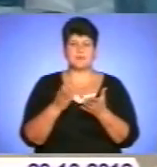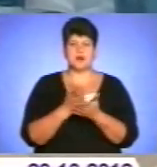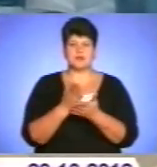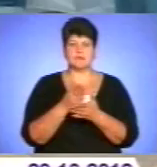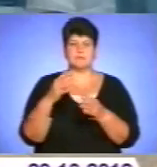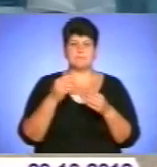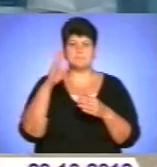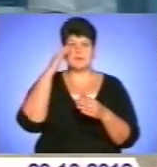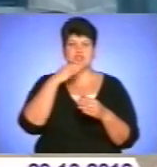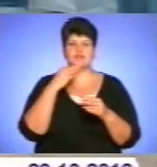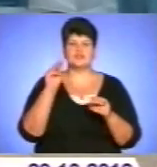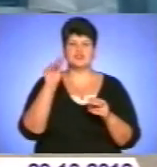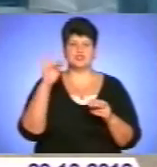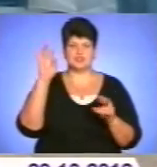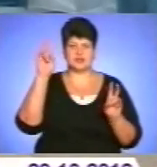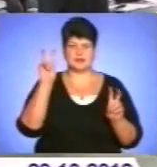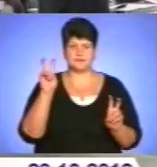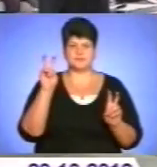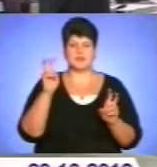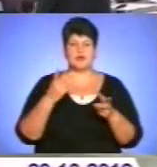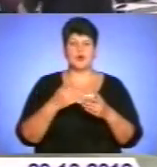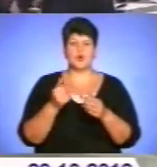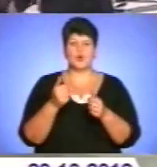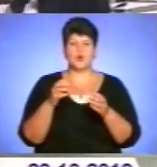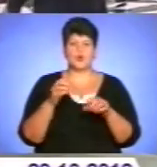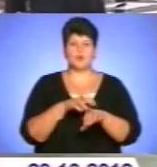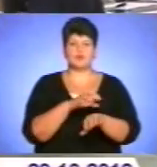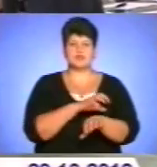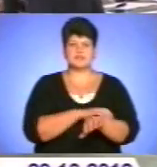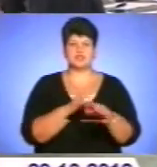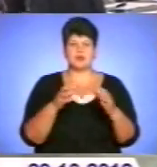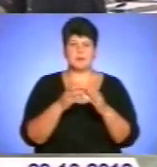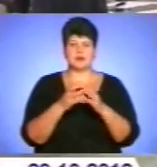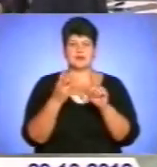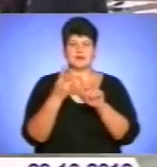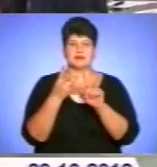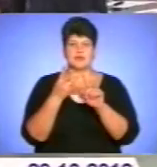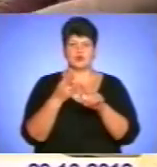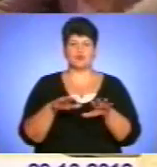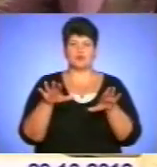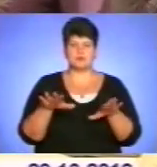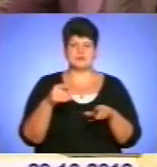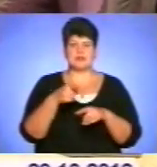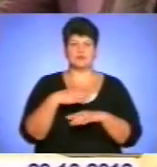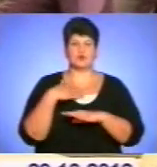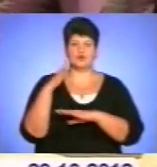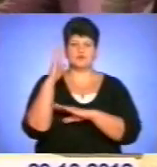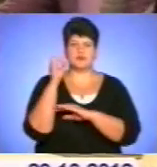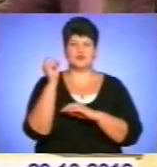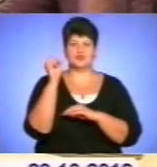,49%. Комуністична партія України на третьому місці. За неї проголосували 14